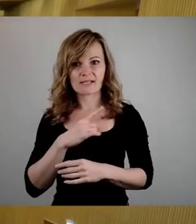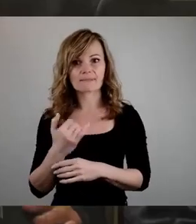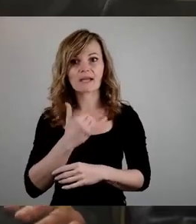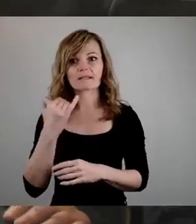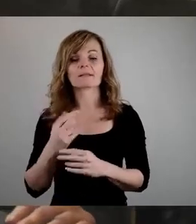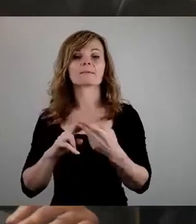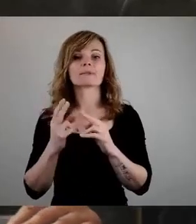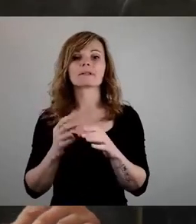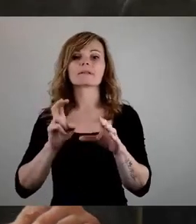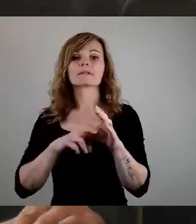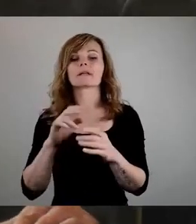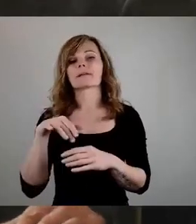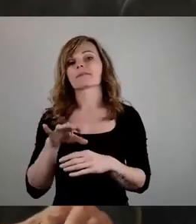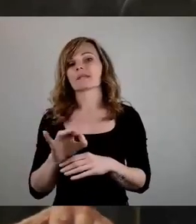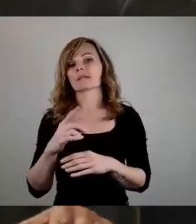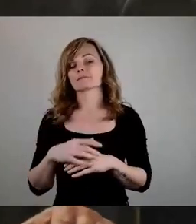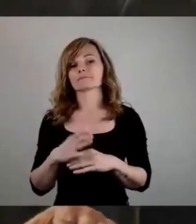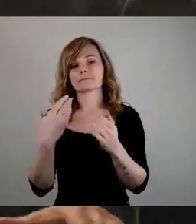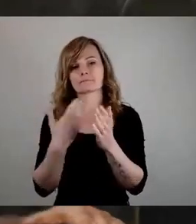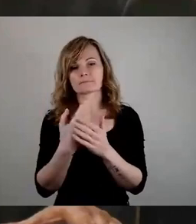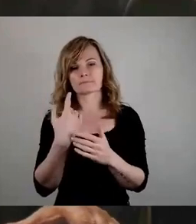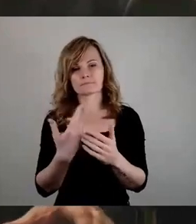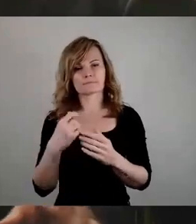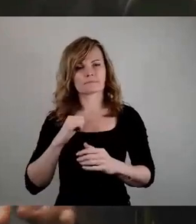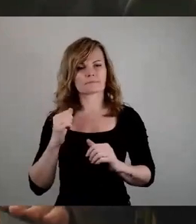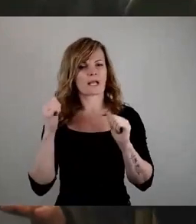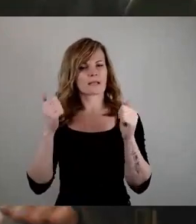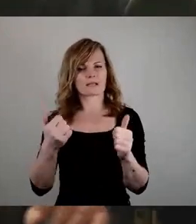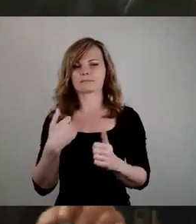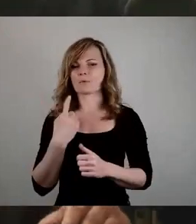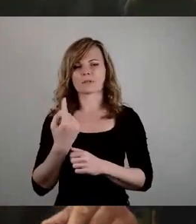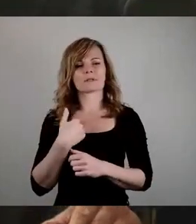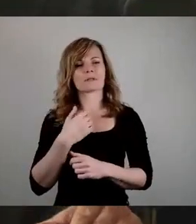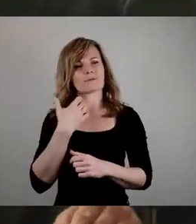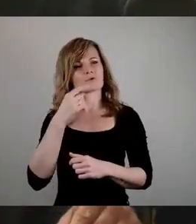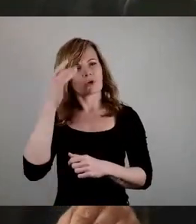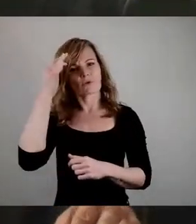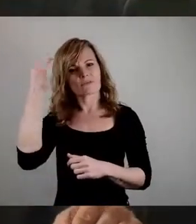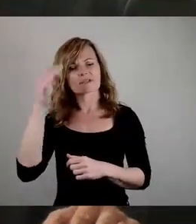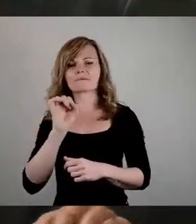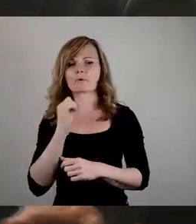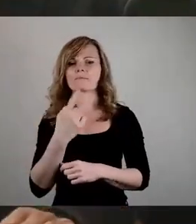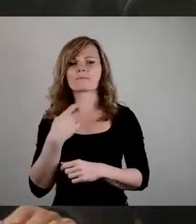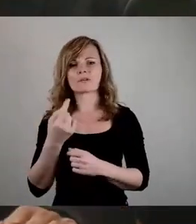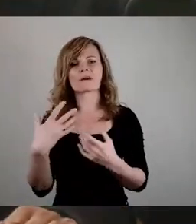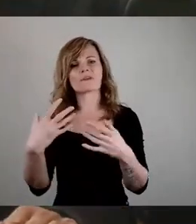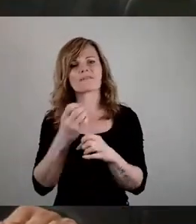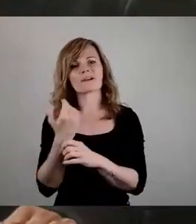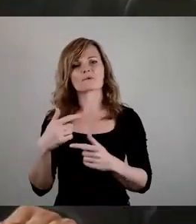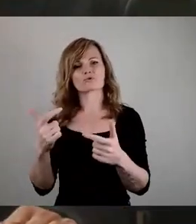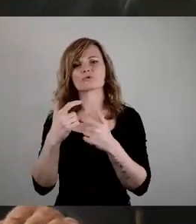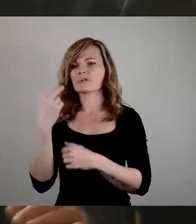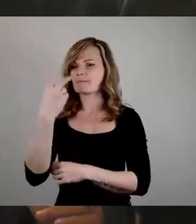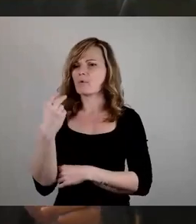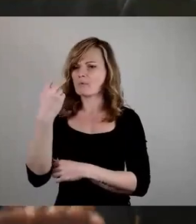dass das, was genau Sie jetzt kolportieren, ich würde im Übrigen auch gerne wissen, warum wir von dem Verfassungsschutz beobachtet werden, denn von